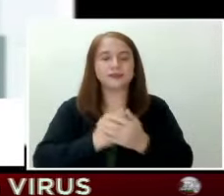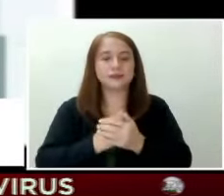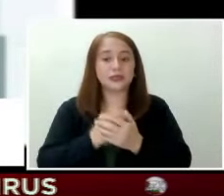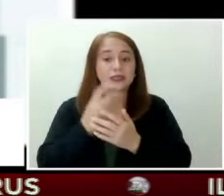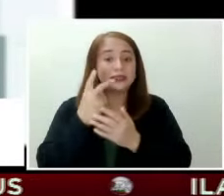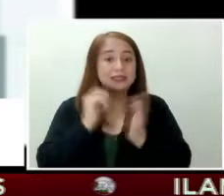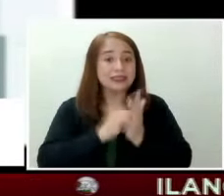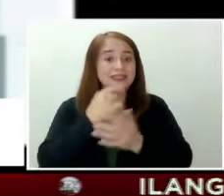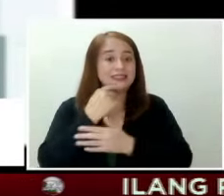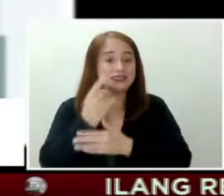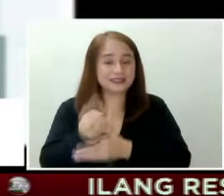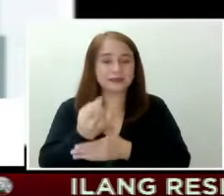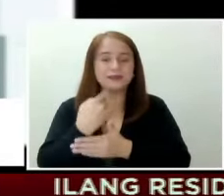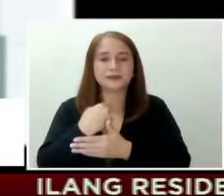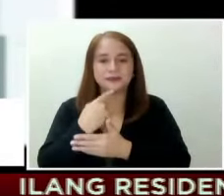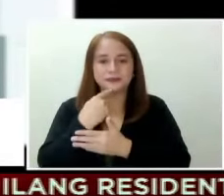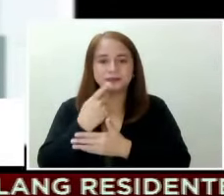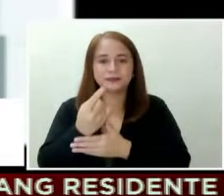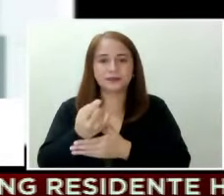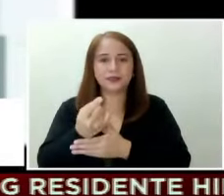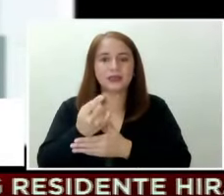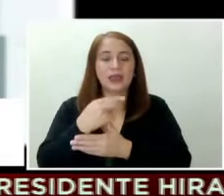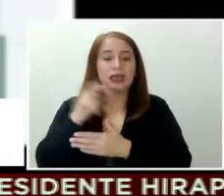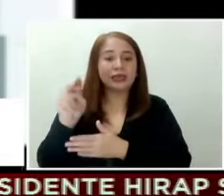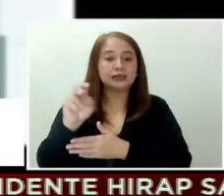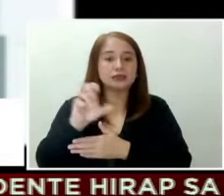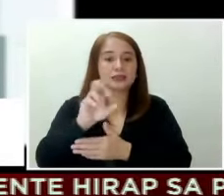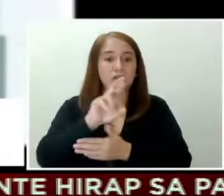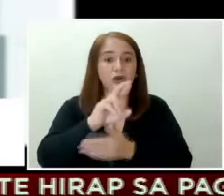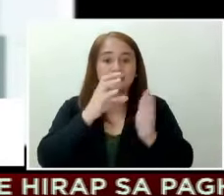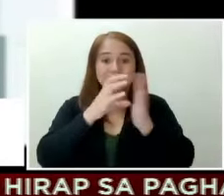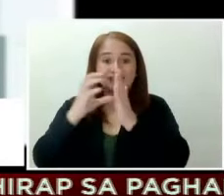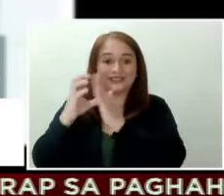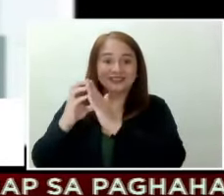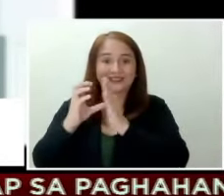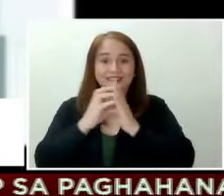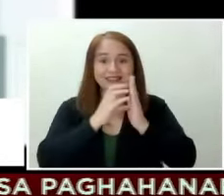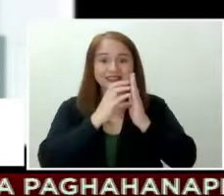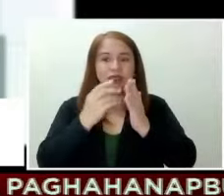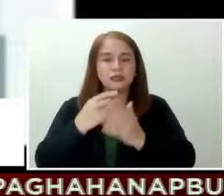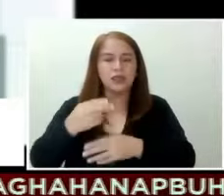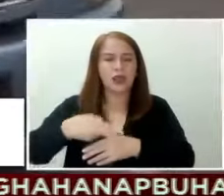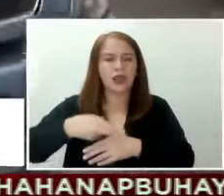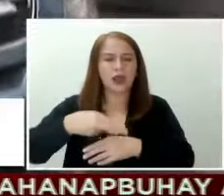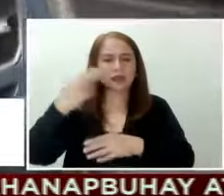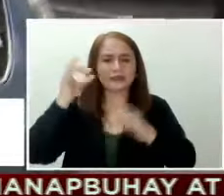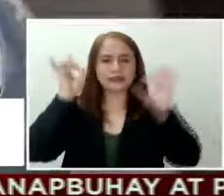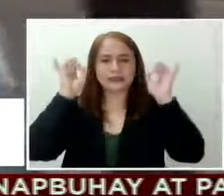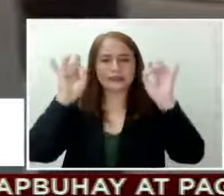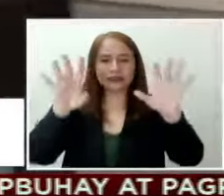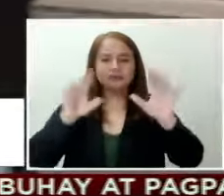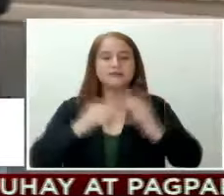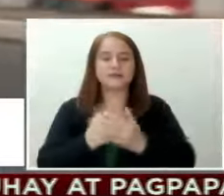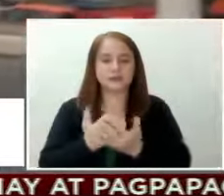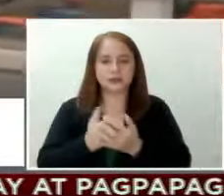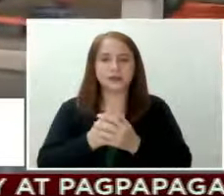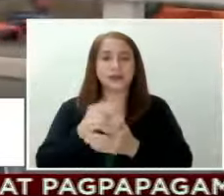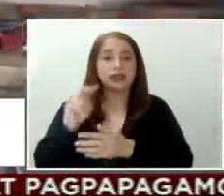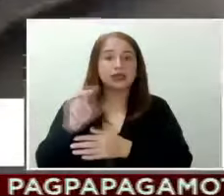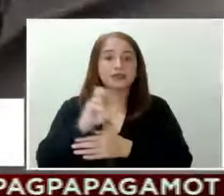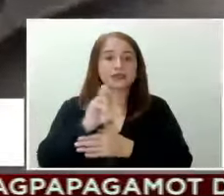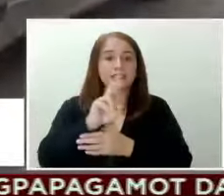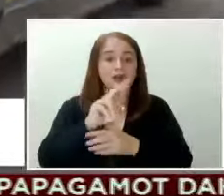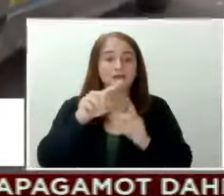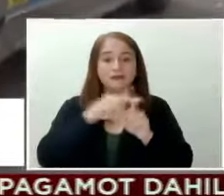Sabi natin, ang mga NCR CTs natin ay naka-high at critical risk na po. Ang NCR Plus